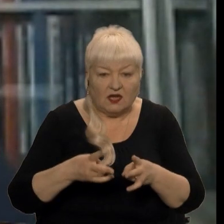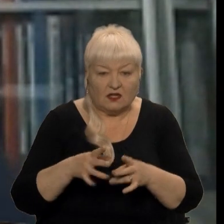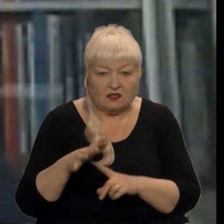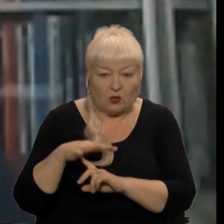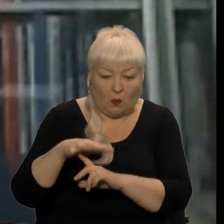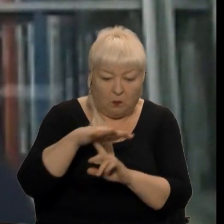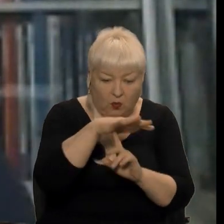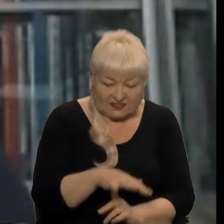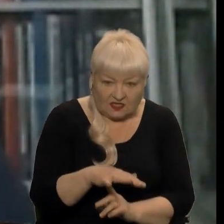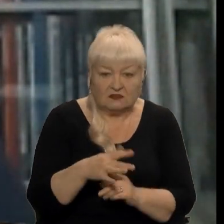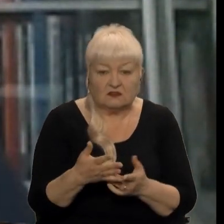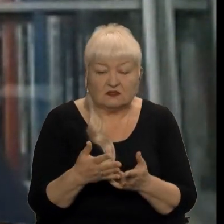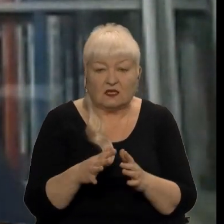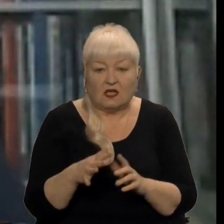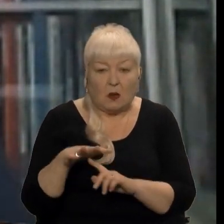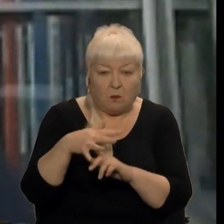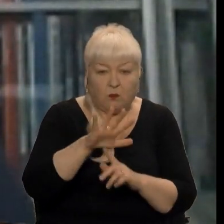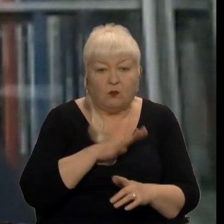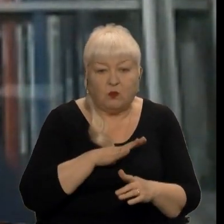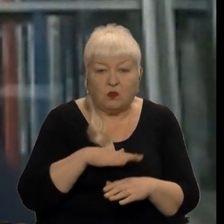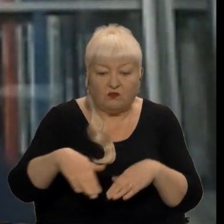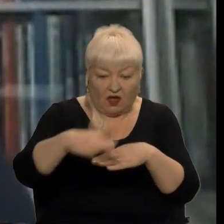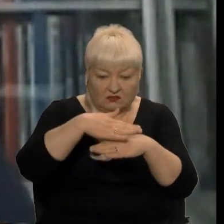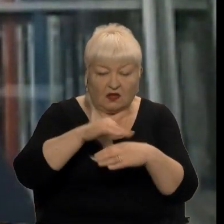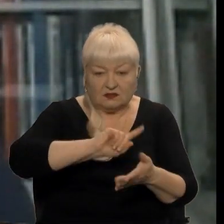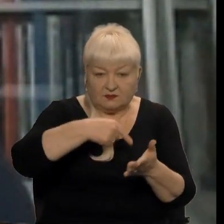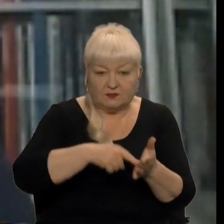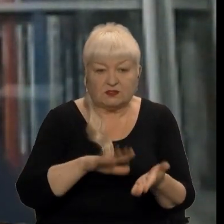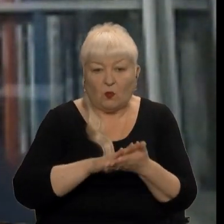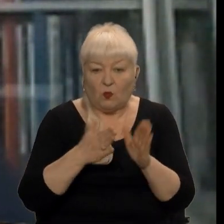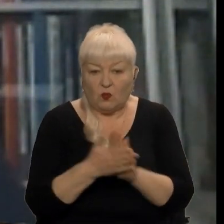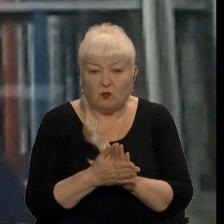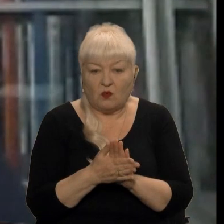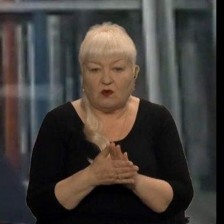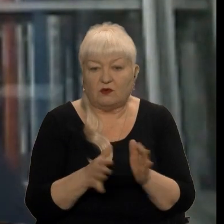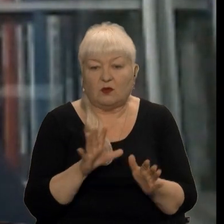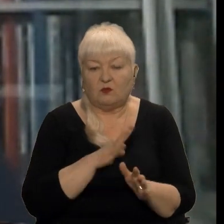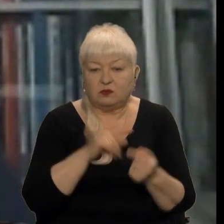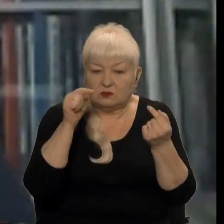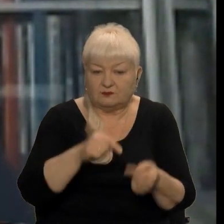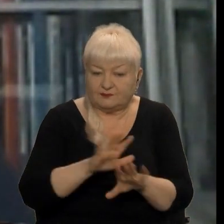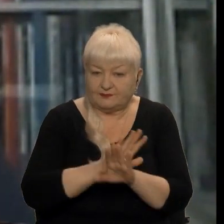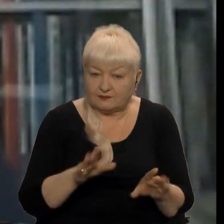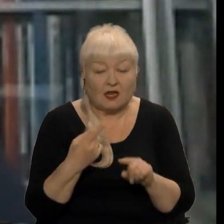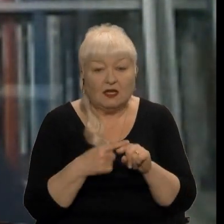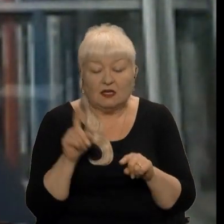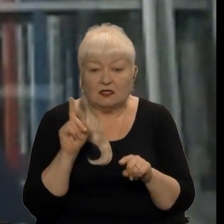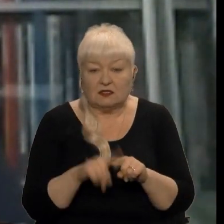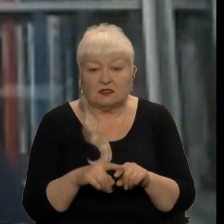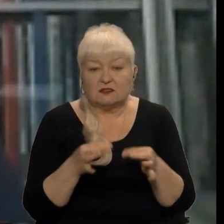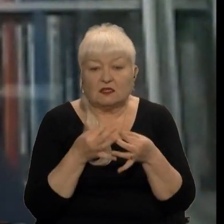політ відбувався над містом, то умови для аварійної посадки були дуже несприятливими. І це не